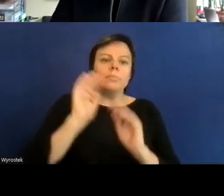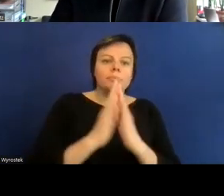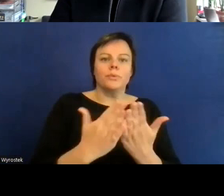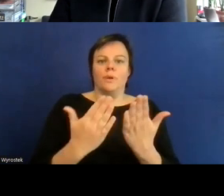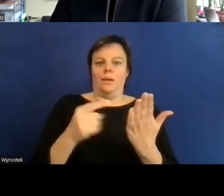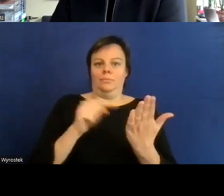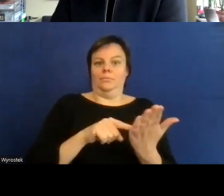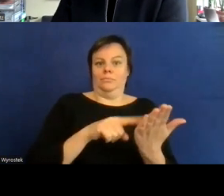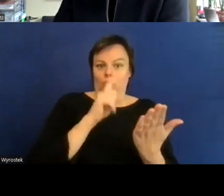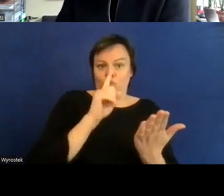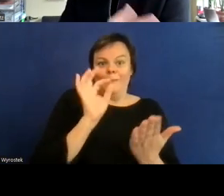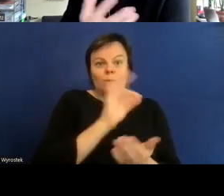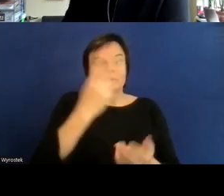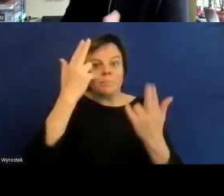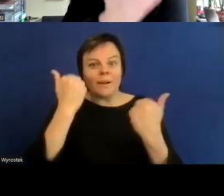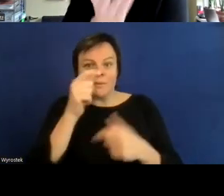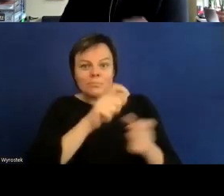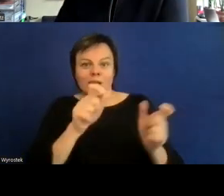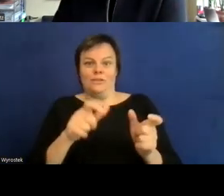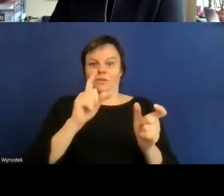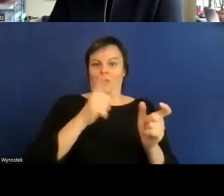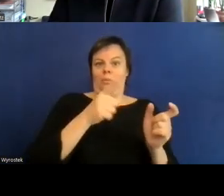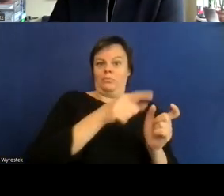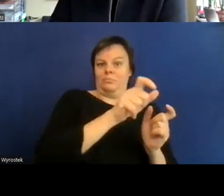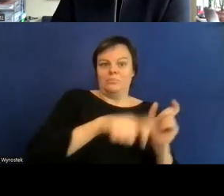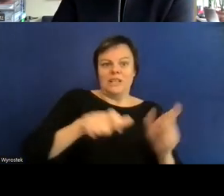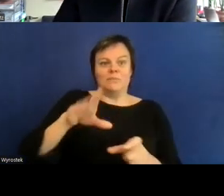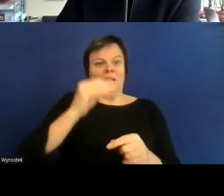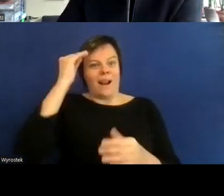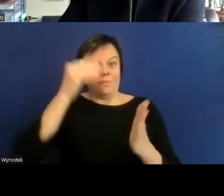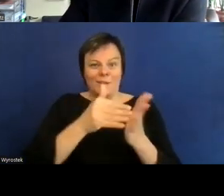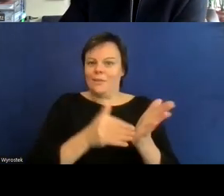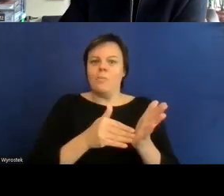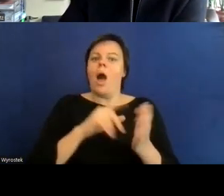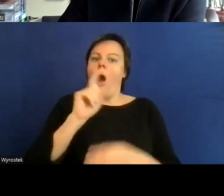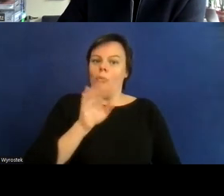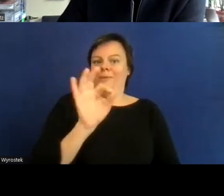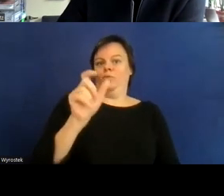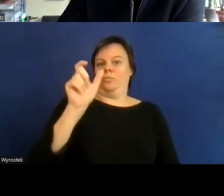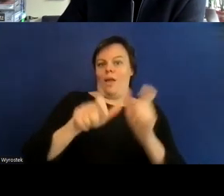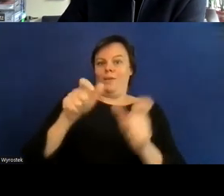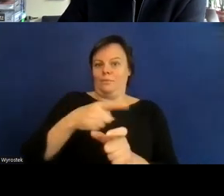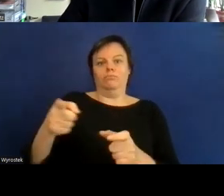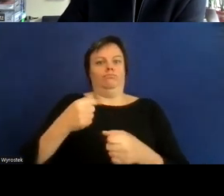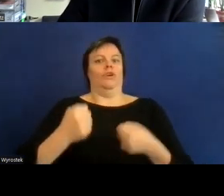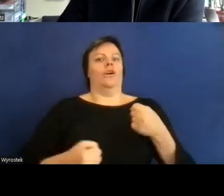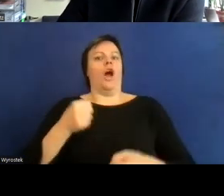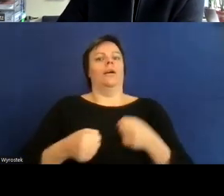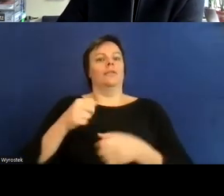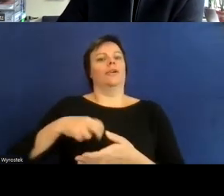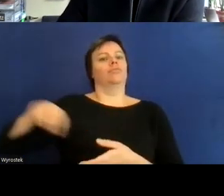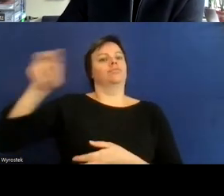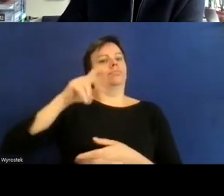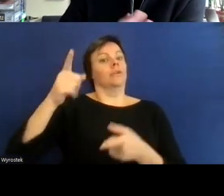die vielleicht auch abends zum einschlafen sowas hören und dergleichen also auch hier wieder für deutlich größere nutzergruppen